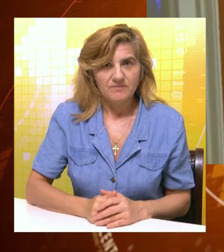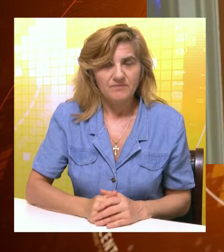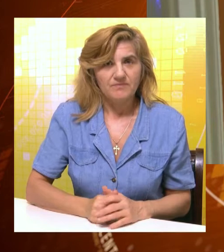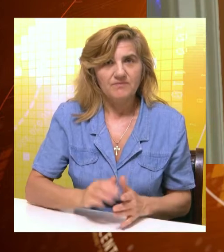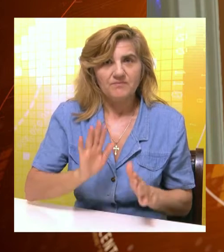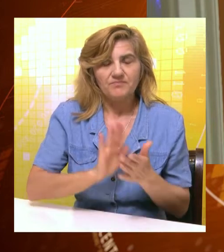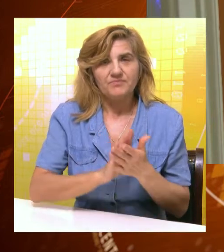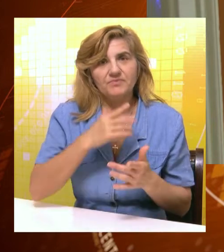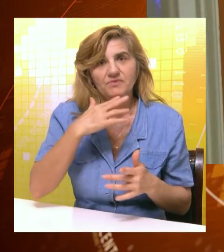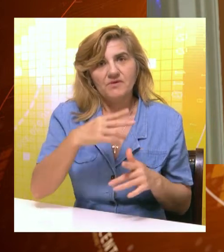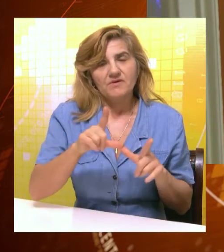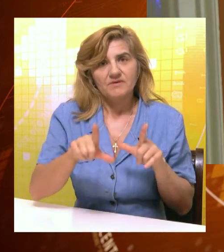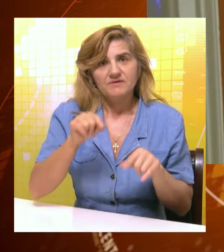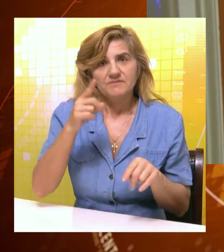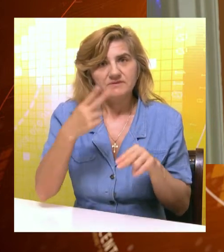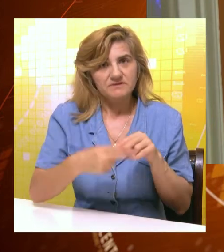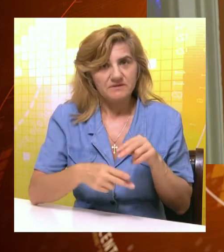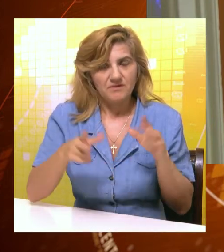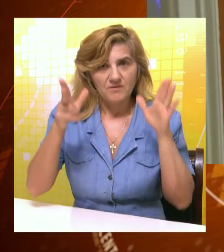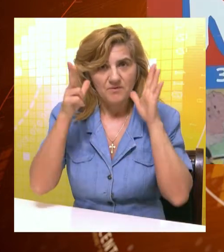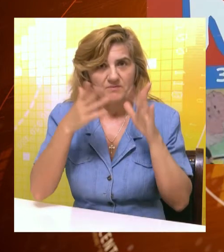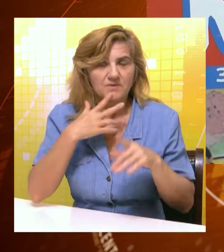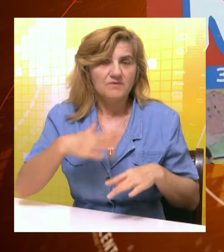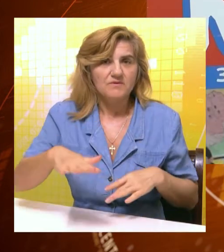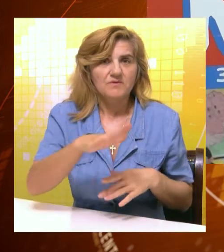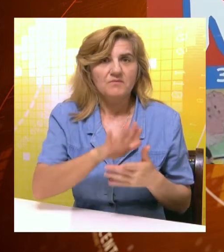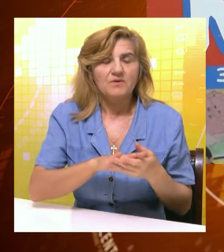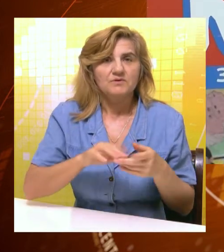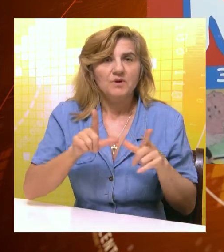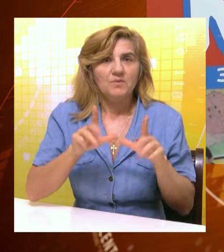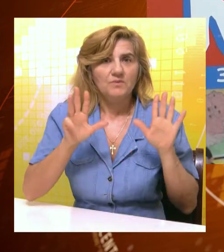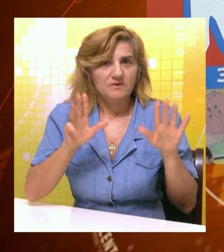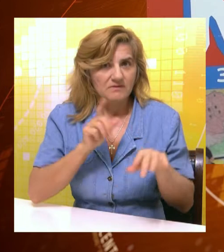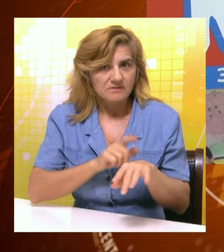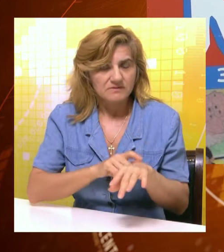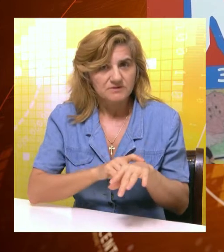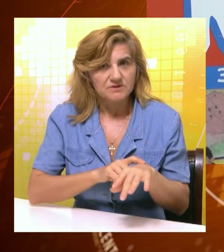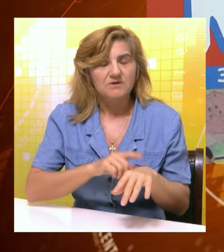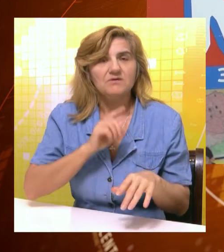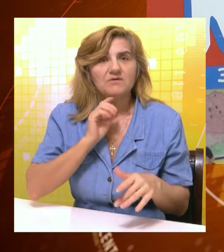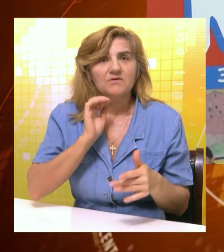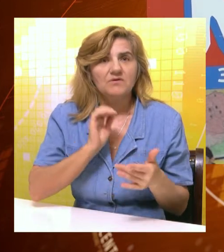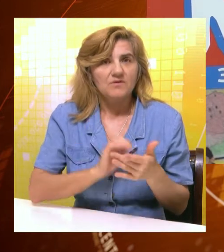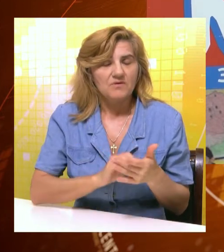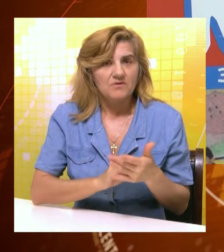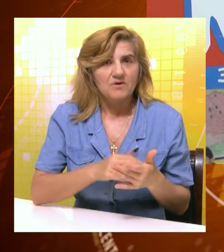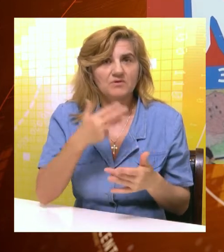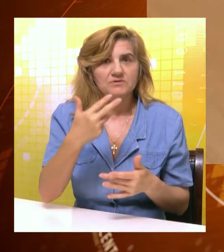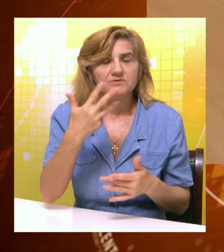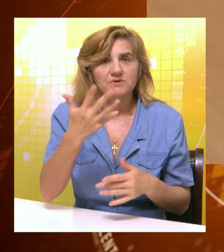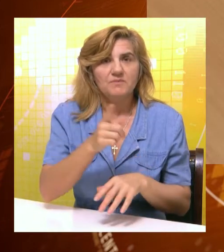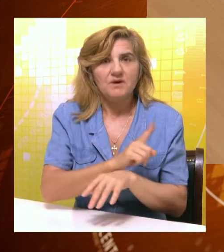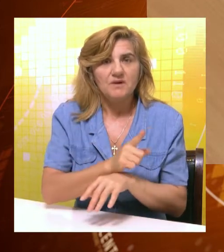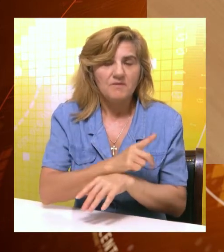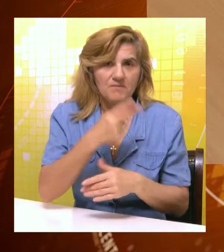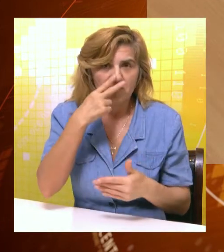Prema propozicijama polaganje završnog ispita u svim školama počinje u 9 časova, a učenici u prvih 45 minuta